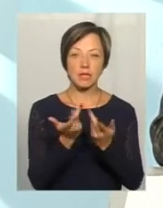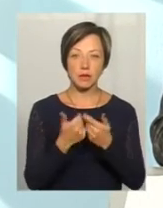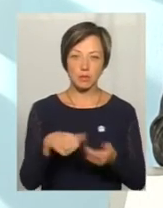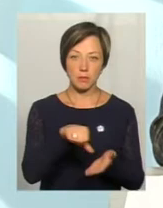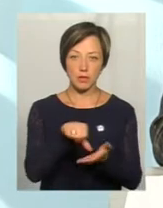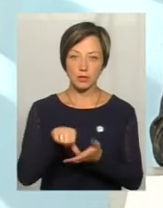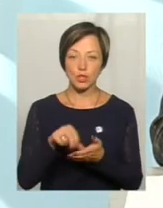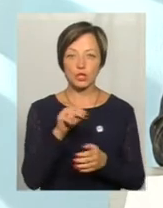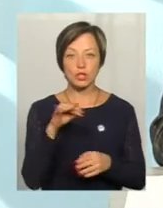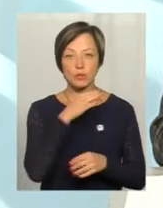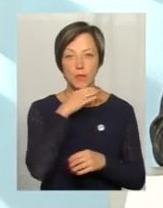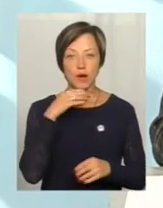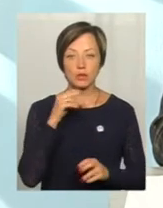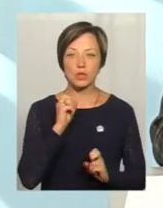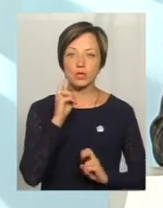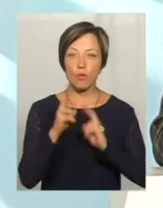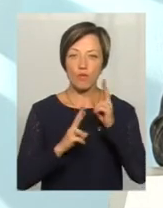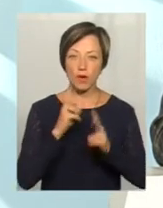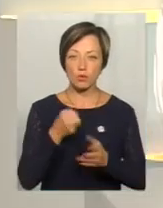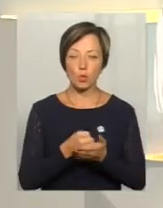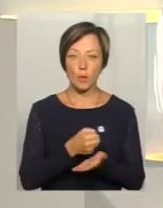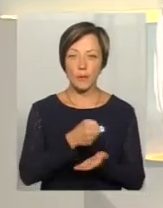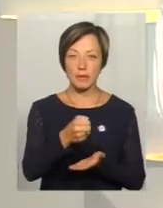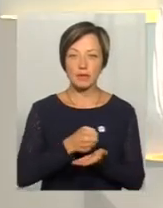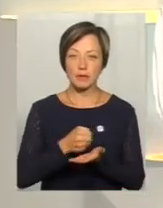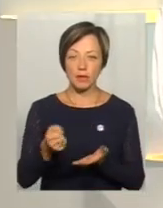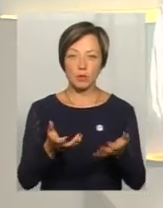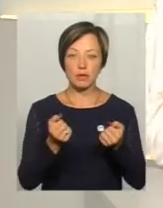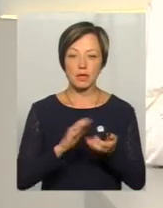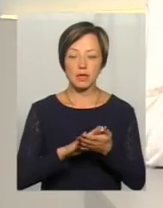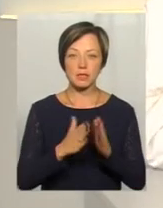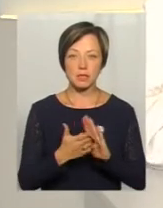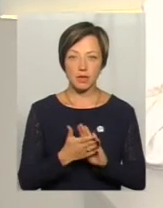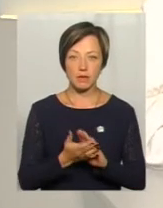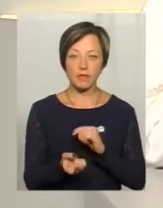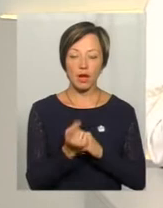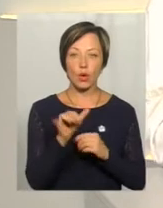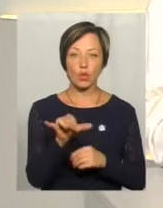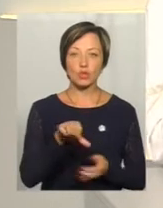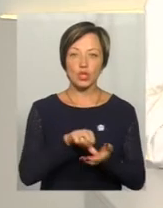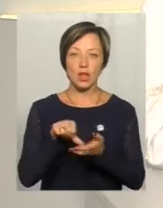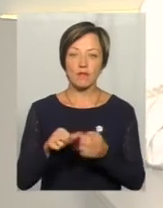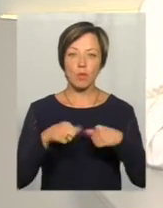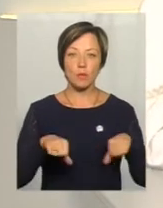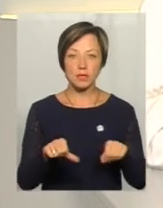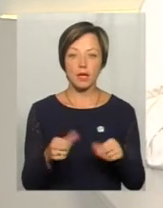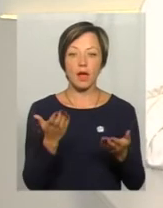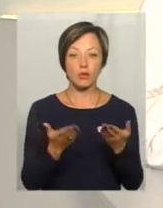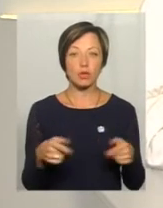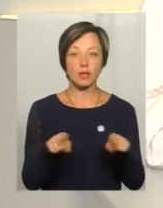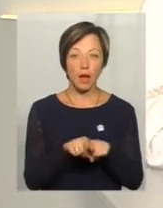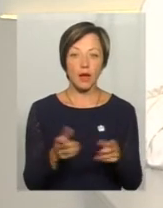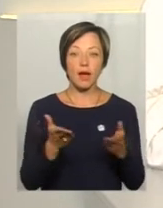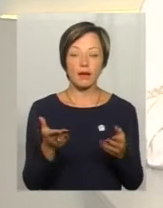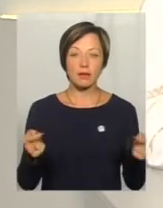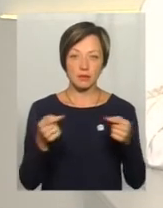присутніх. Чи багато зауважень до претендентів на отримання статусу виникає у членів комісії? Якщо так, то які саме? Ну,